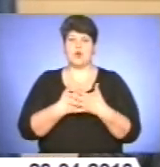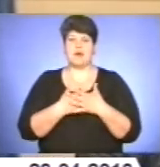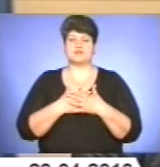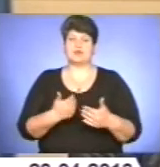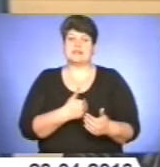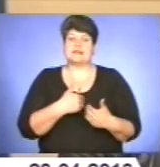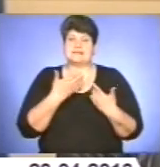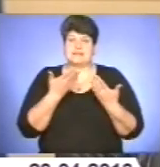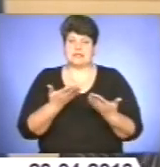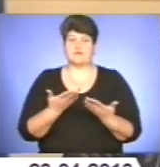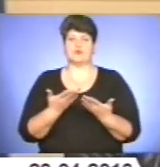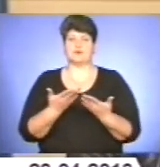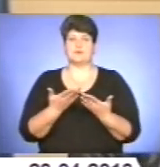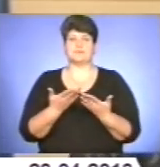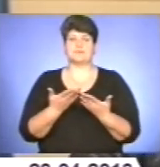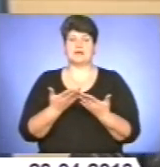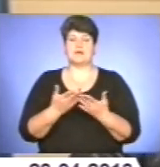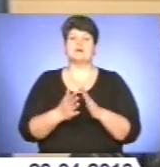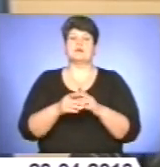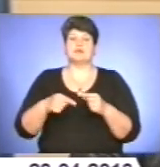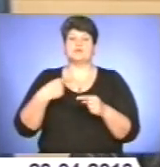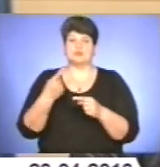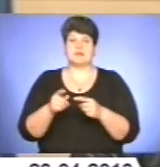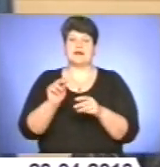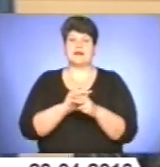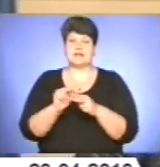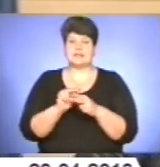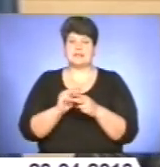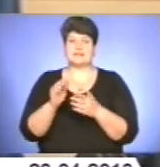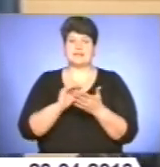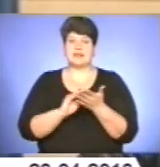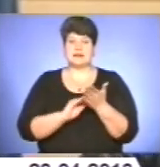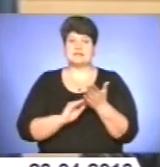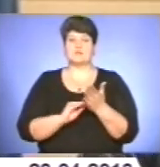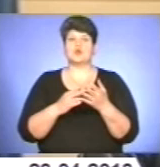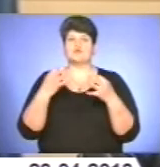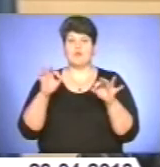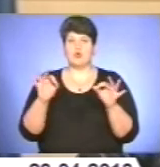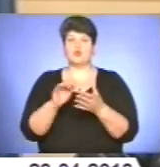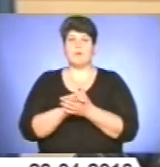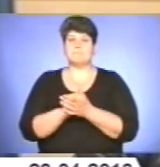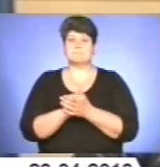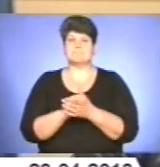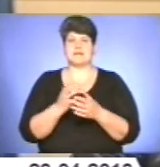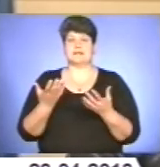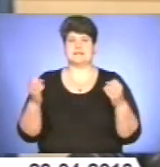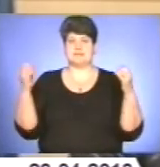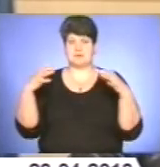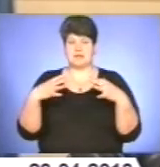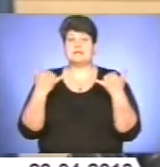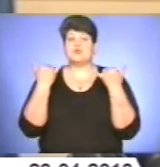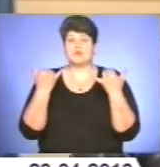чергова редакція закону про свободу мирних зібрань. На сьогоднішній день,